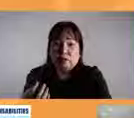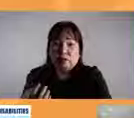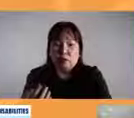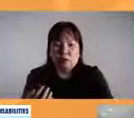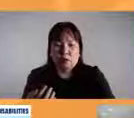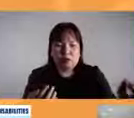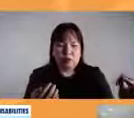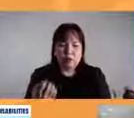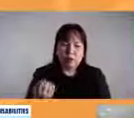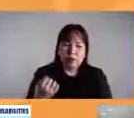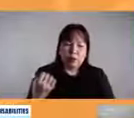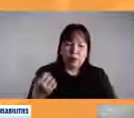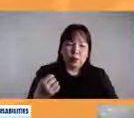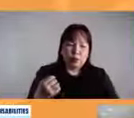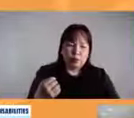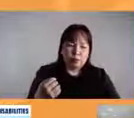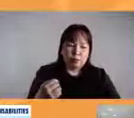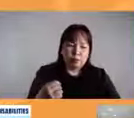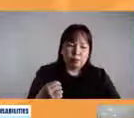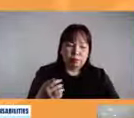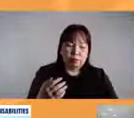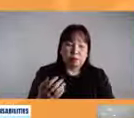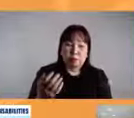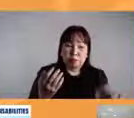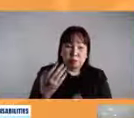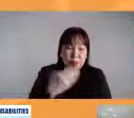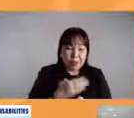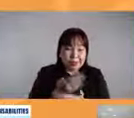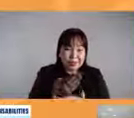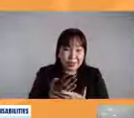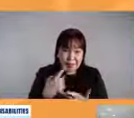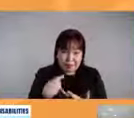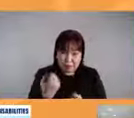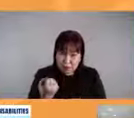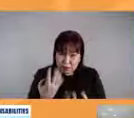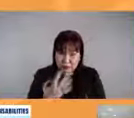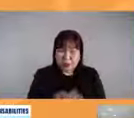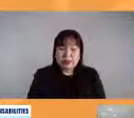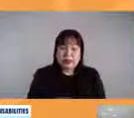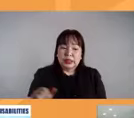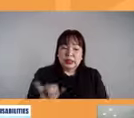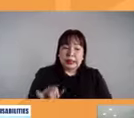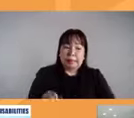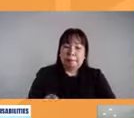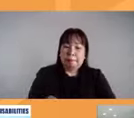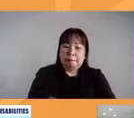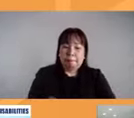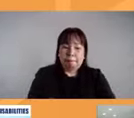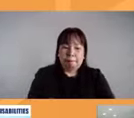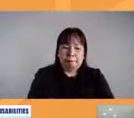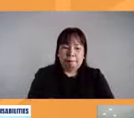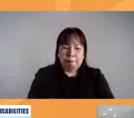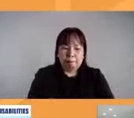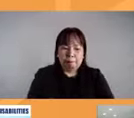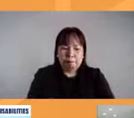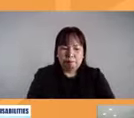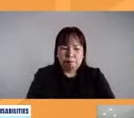ibigay yun ba naman at saka lalo na po yung involvement ng DPO